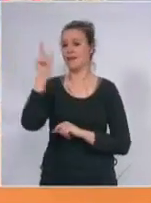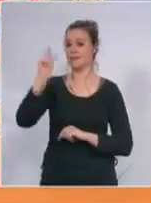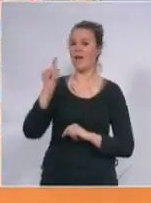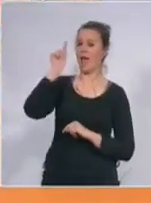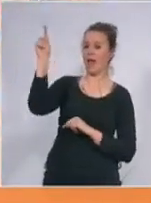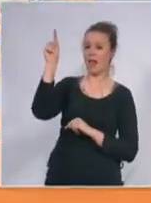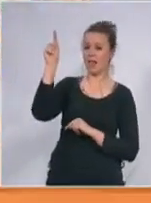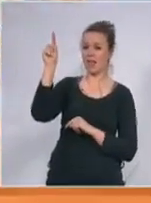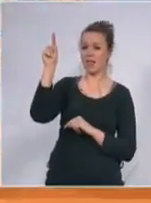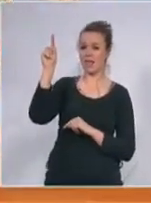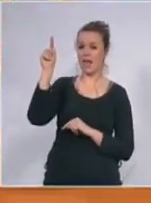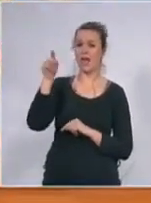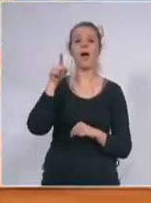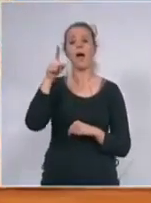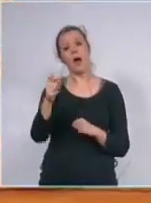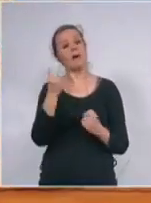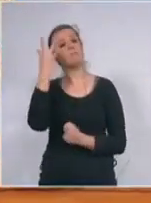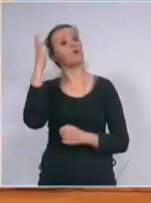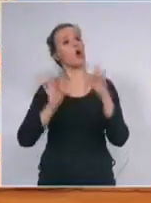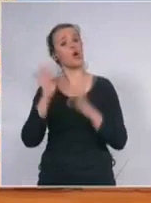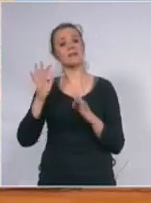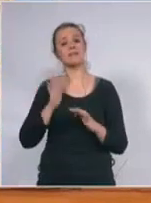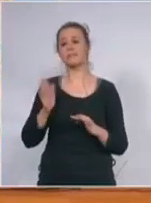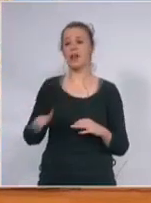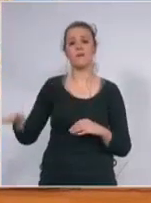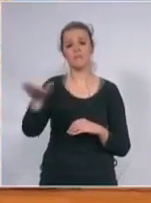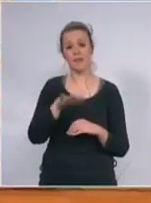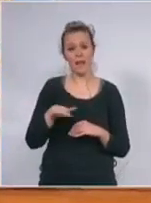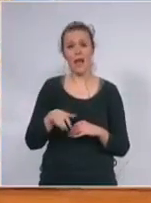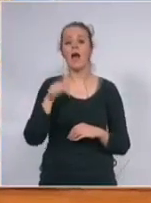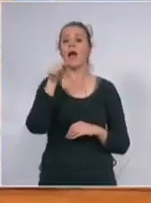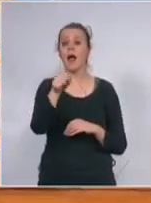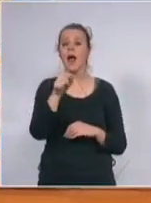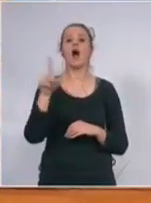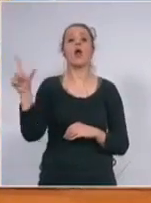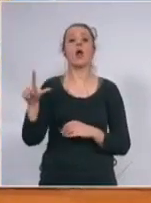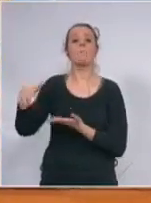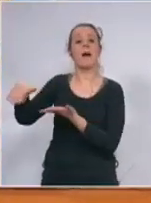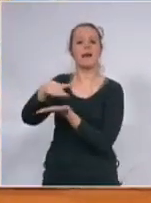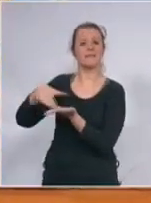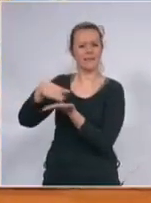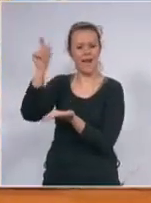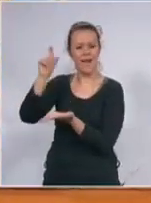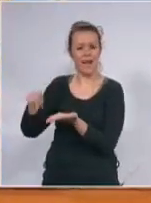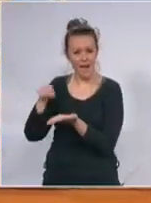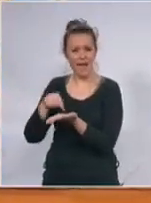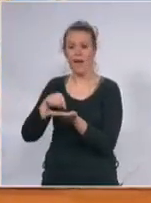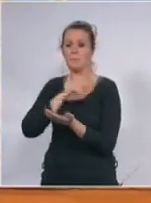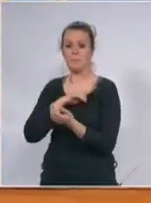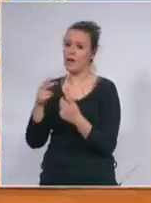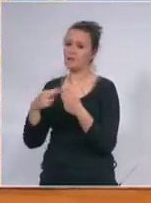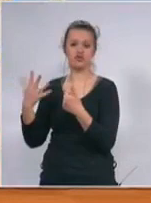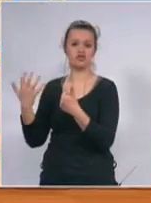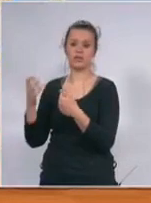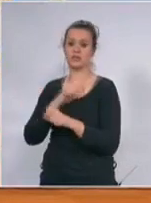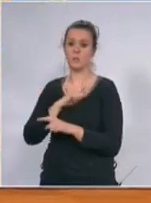vidu nije to proporcionalno broj stanovnika Lombardija od ovoga ima gotovo 600 mrtvih veličine Srbije samo da